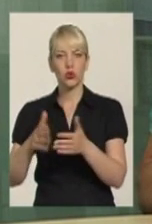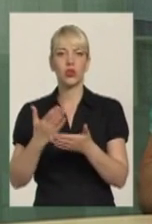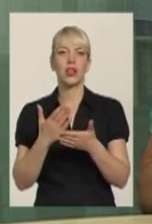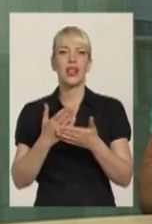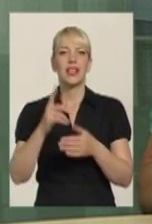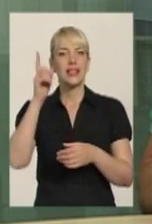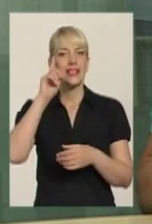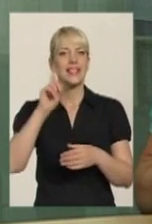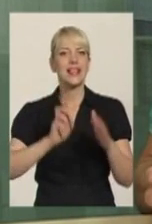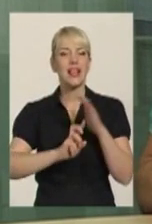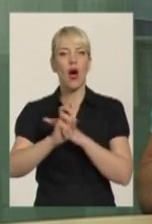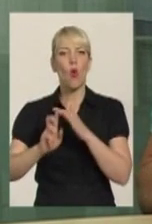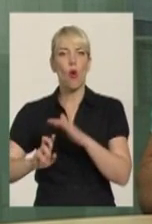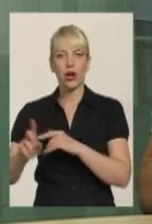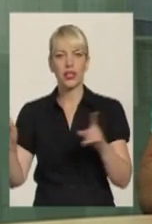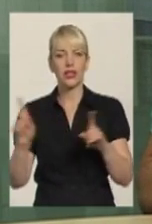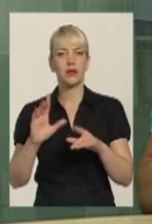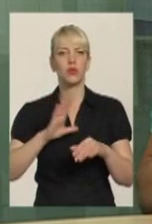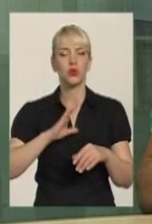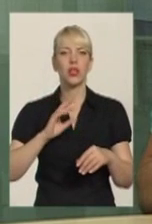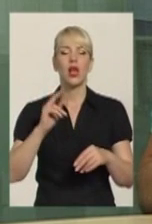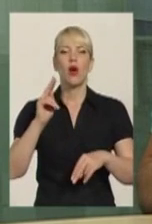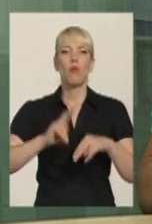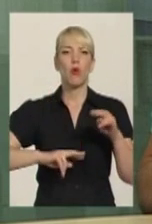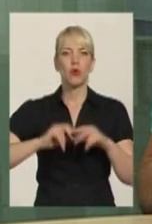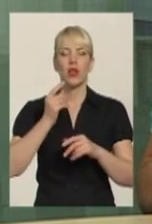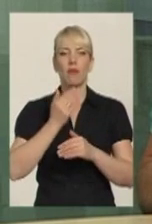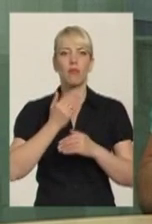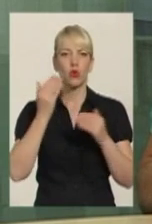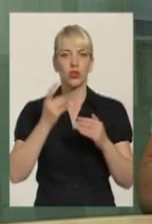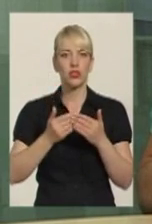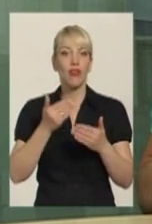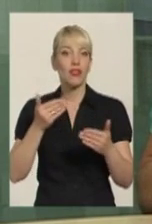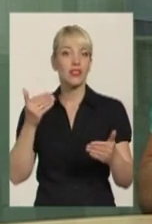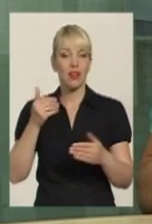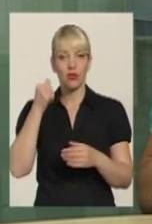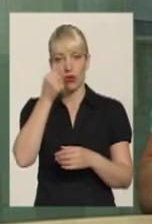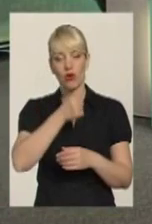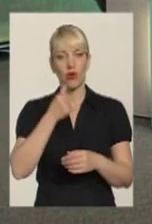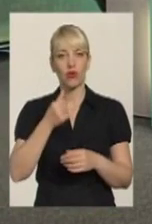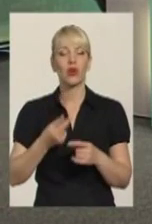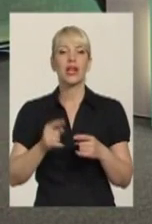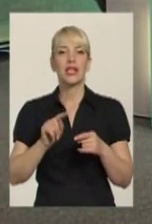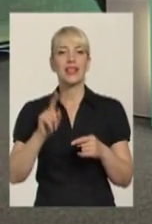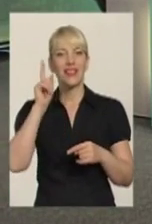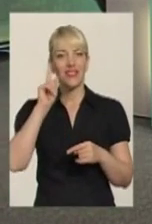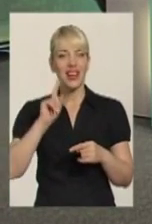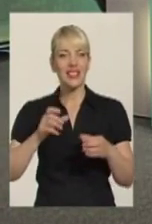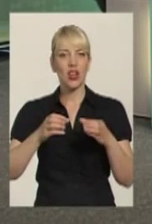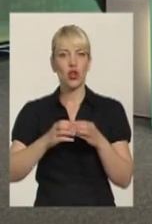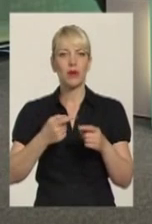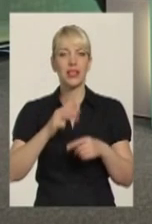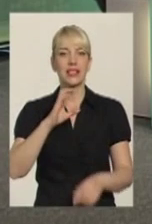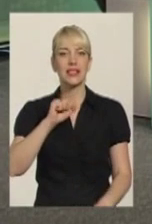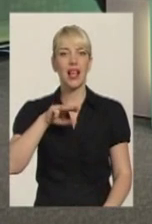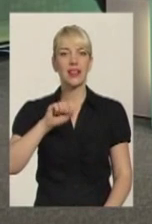Насамперед, це синагога, яка відбудована протягом останнього року єврейською громадою. Це синагога в